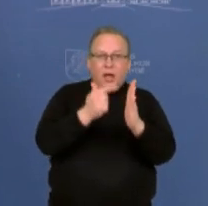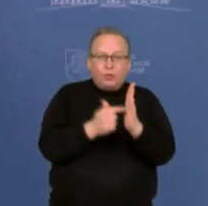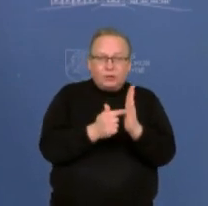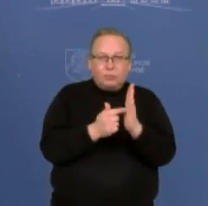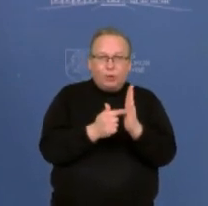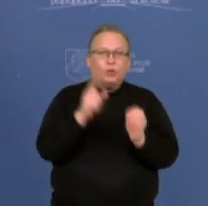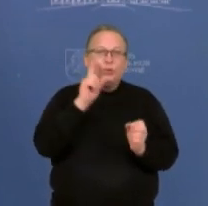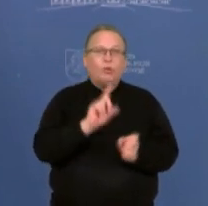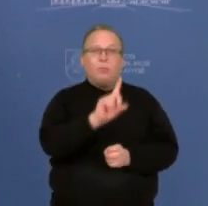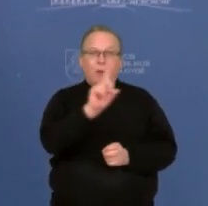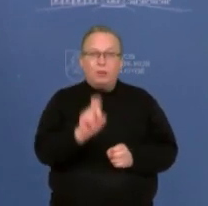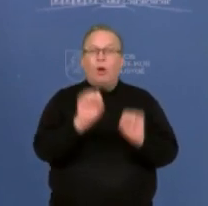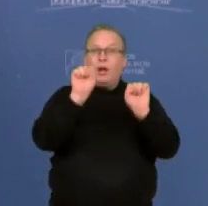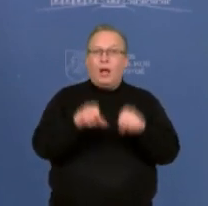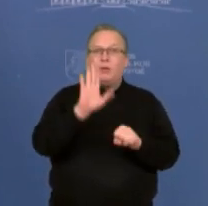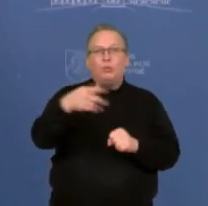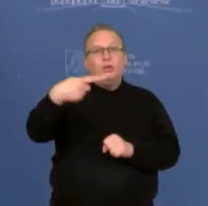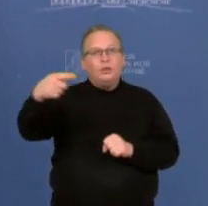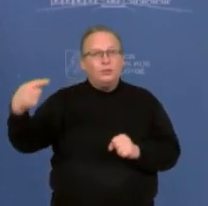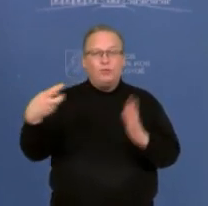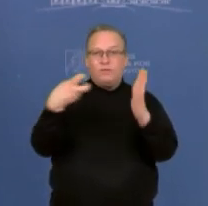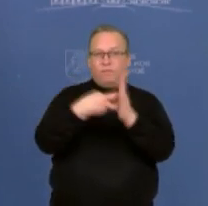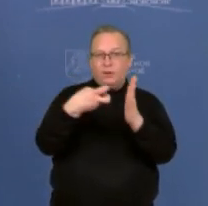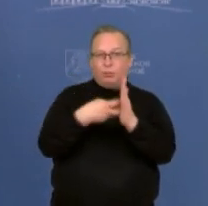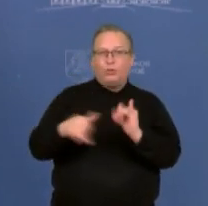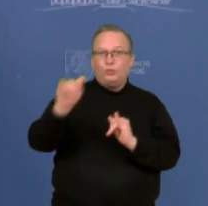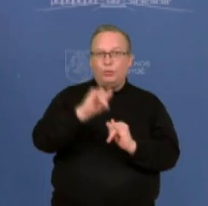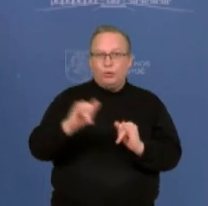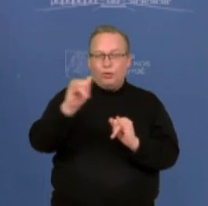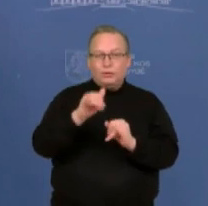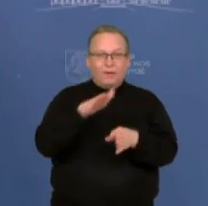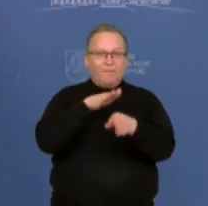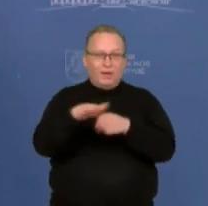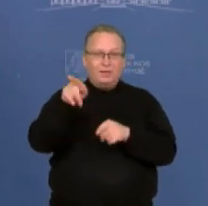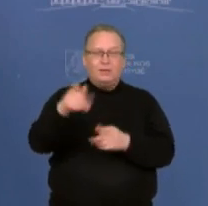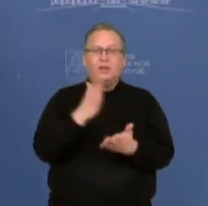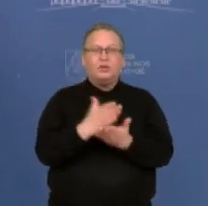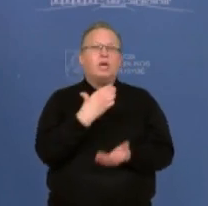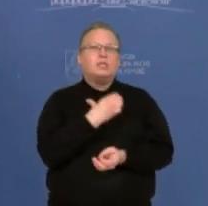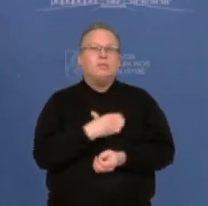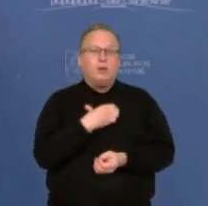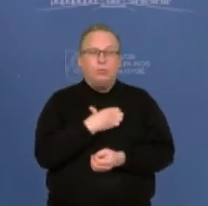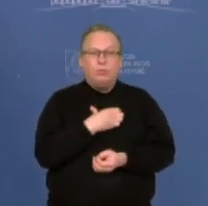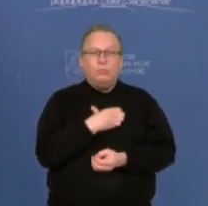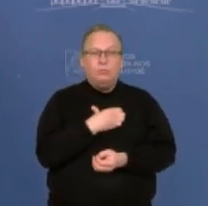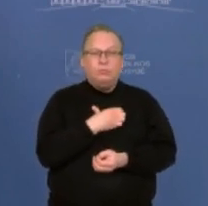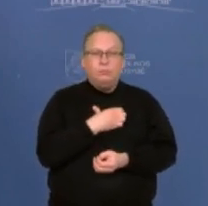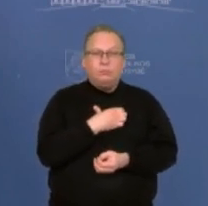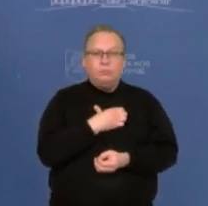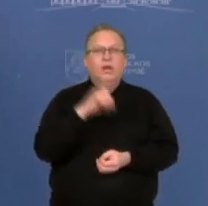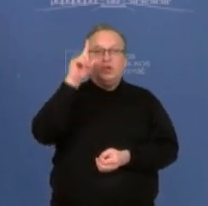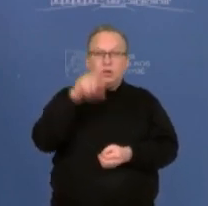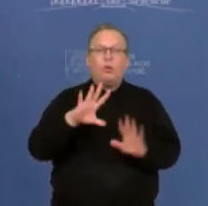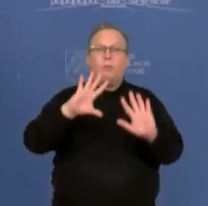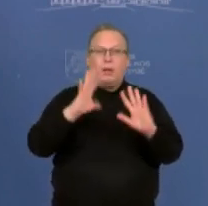klausimo, ar gali būti kiti vežėjai, kurie gabens, ar kažką darys. Tai man atrodo yra labai svarbus aspektas, kad bet